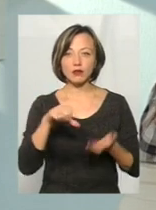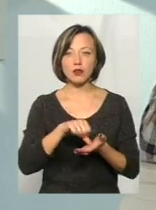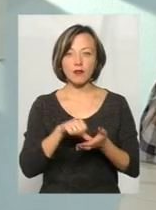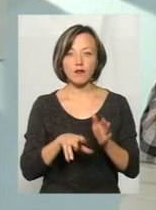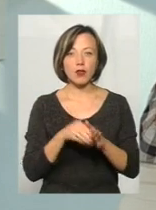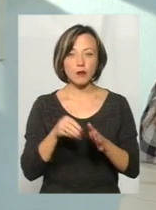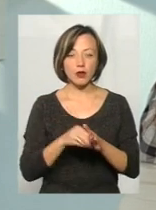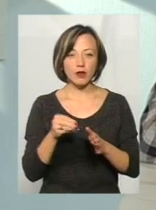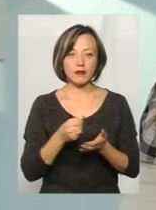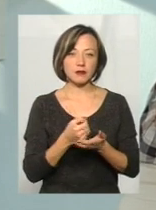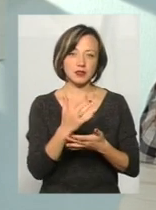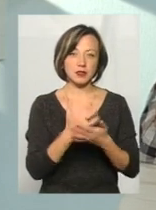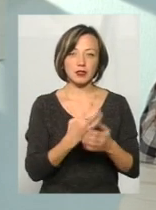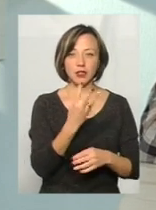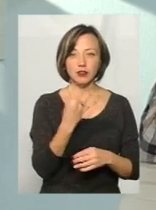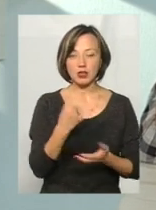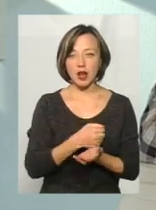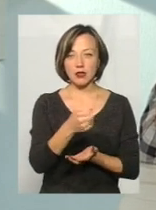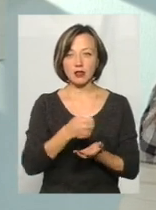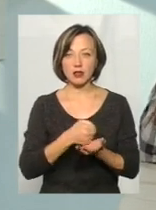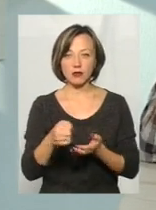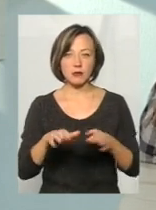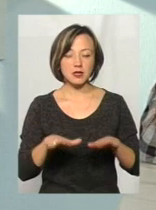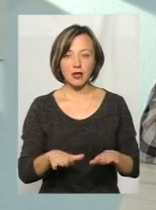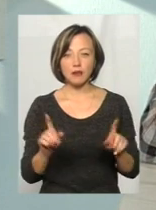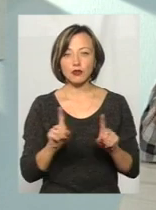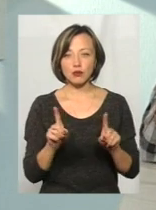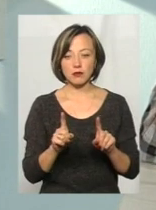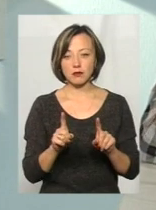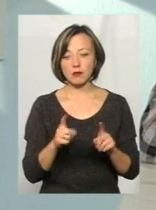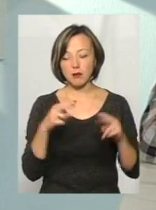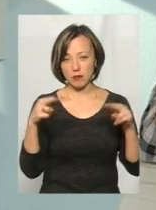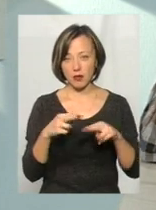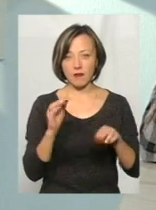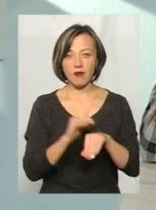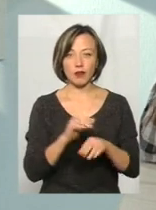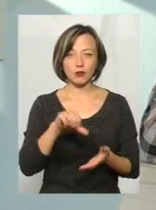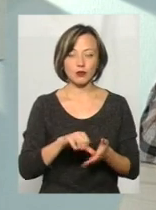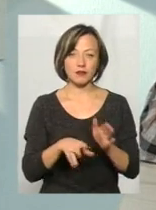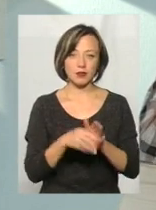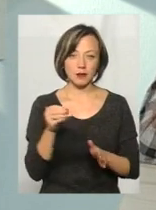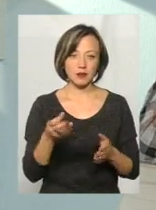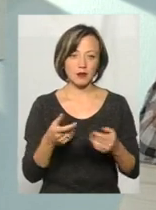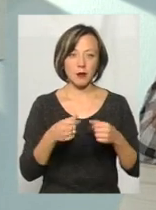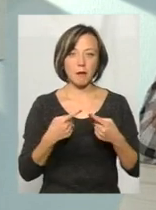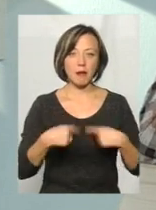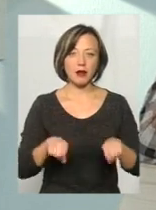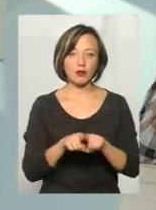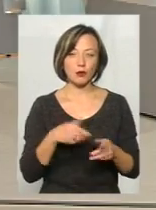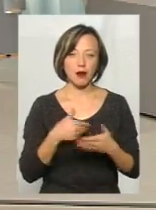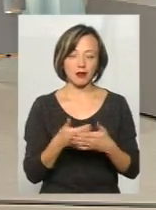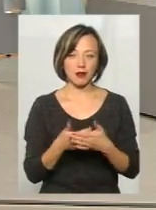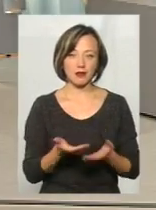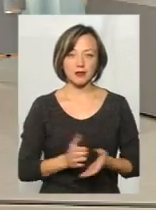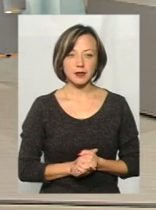виборах. Виставляють там 3-4 кандидатури, дають на місцевих для того, щоб засвітити факт участі в виборах, партійну активність. Отакого плану. Скажіть,